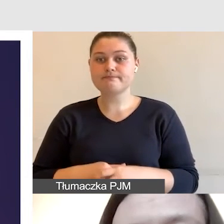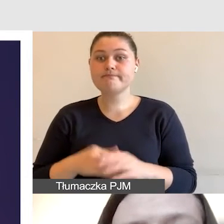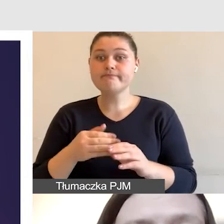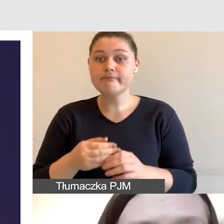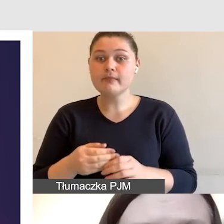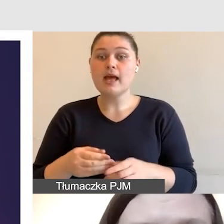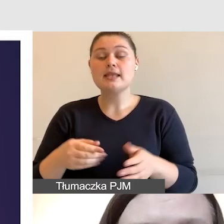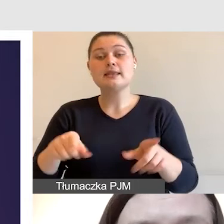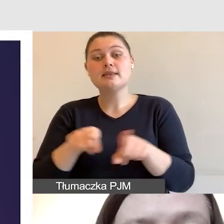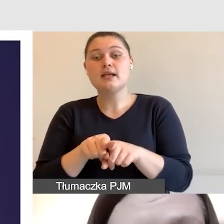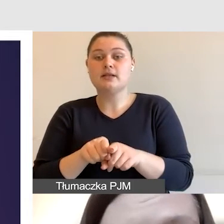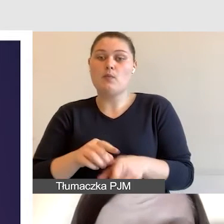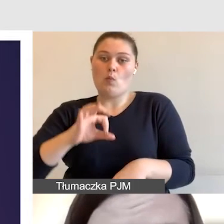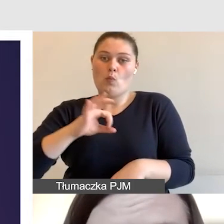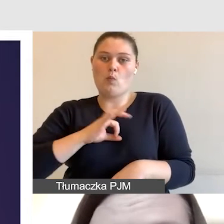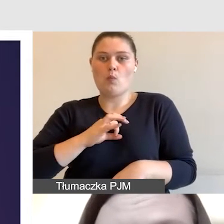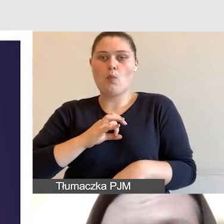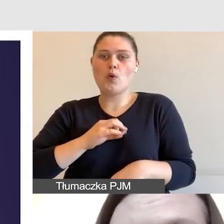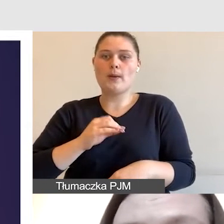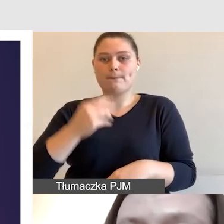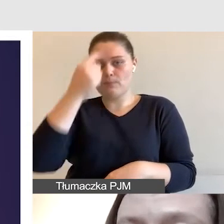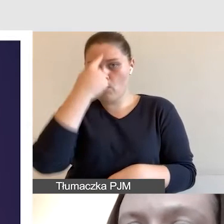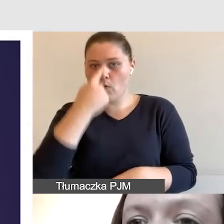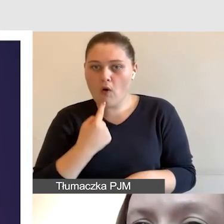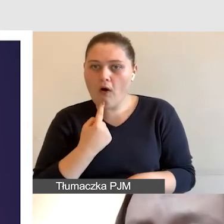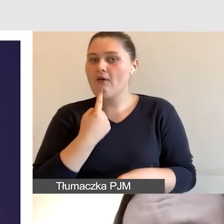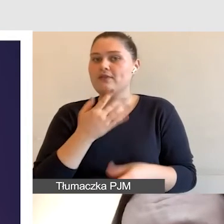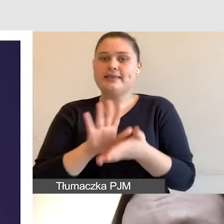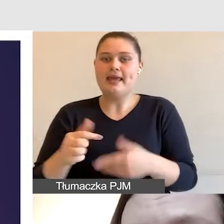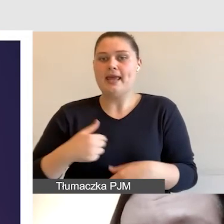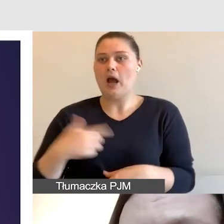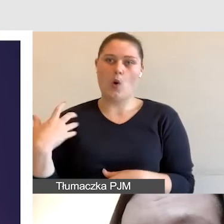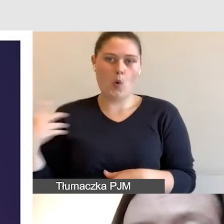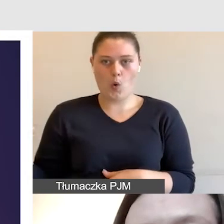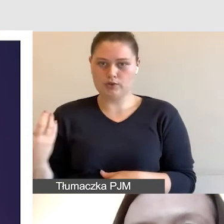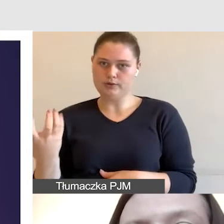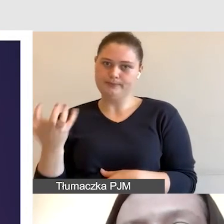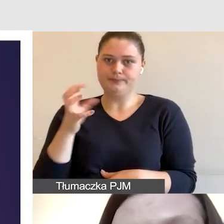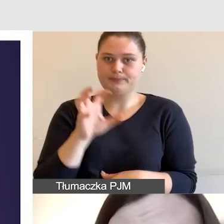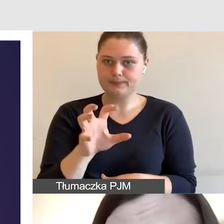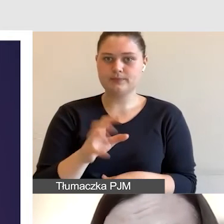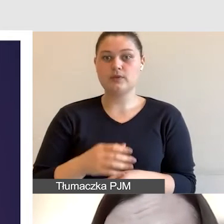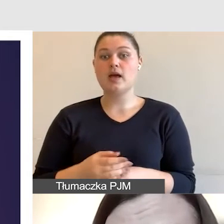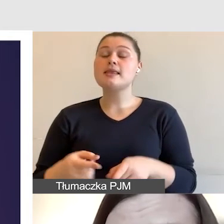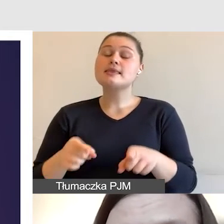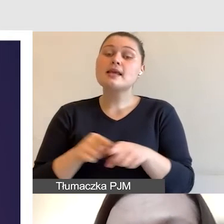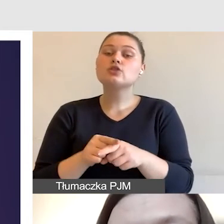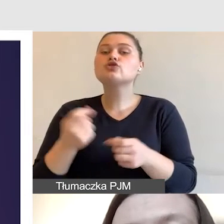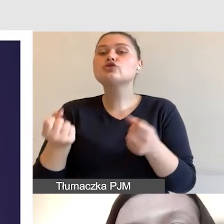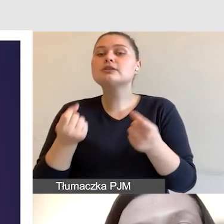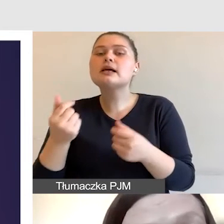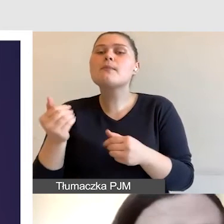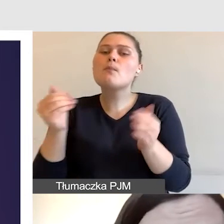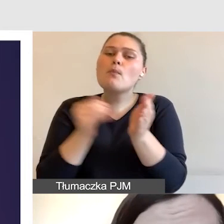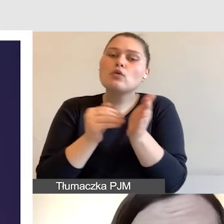gość, mając przygotowane ekrany, czasem drugi ekran pomocniczy, dobrą jakość kamery,